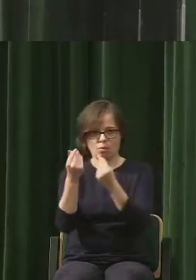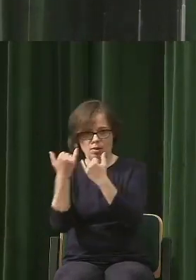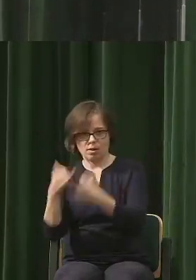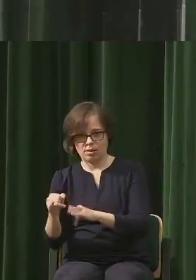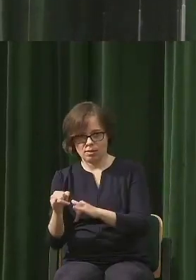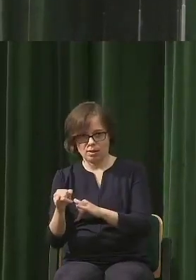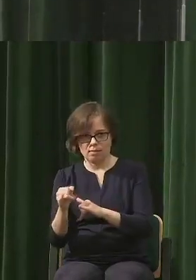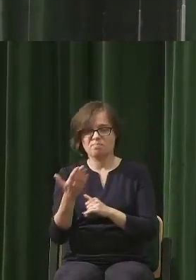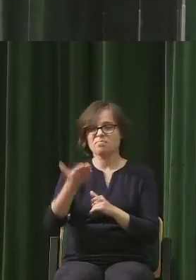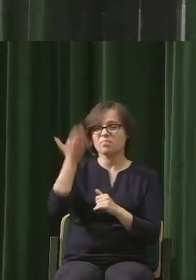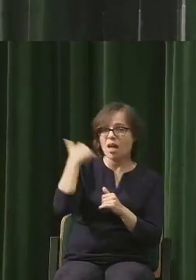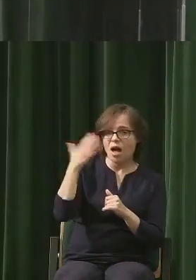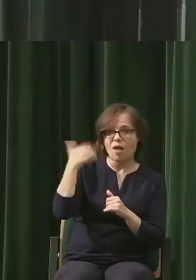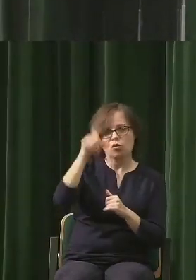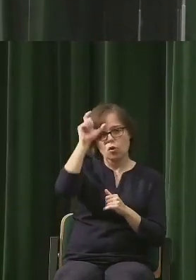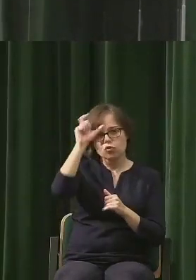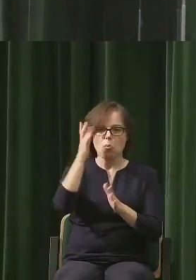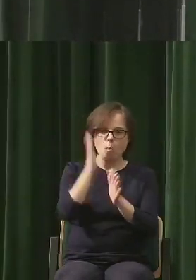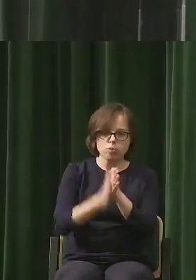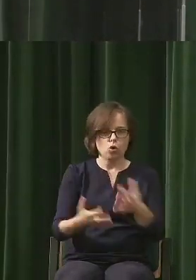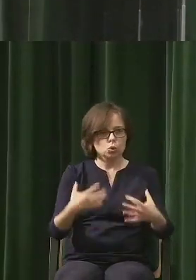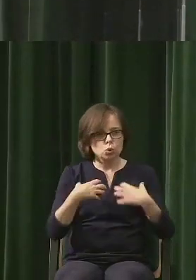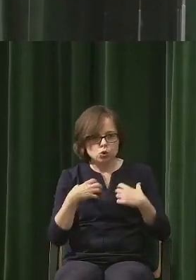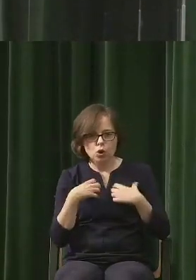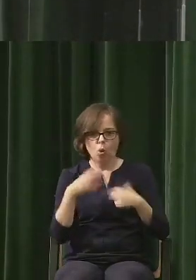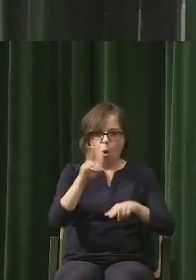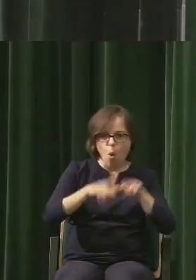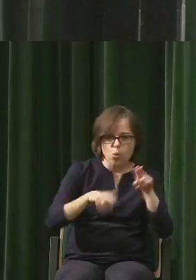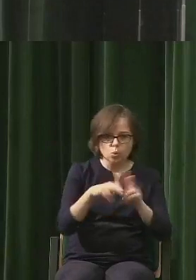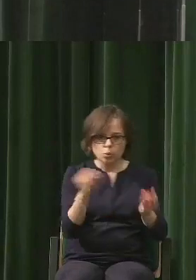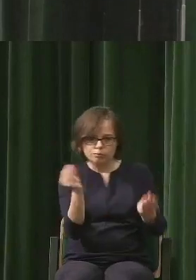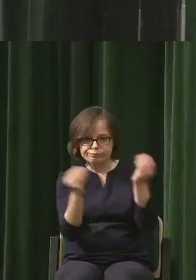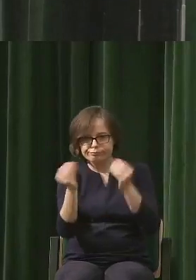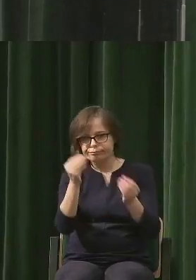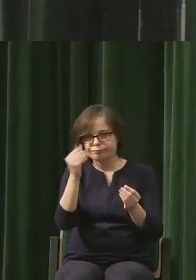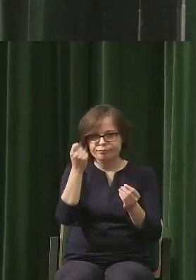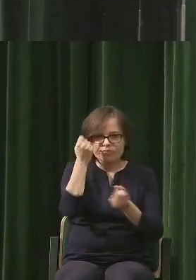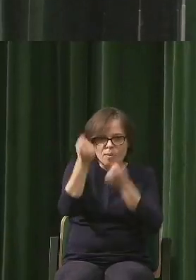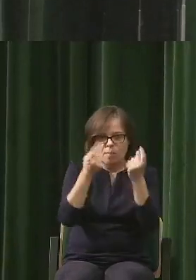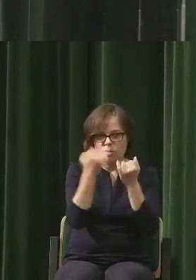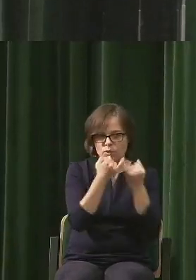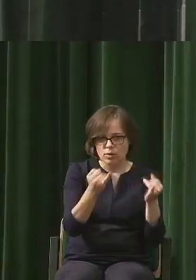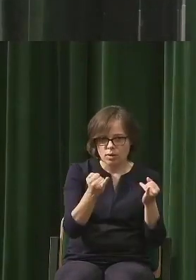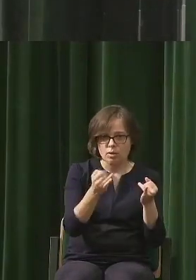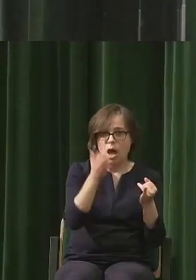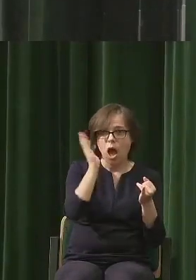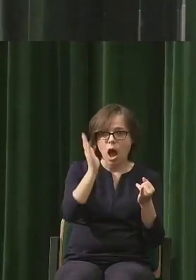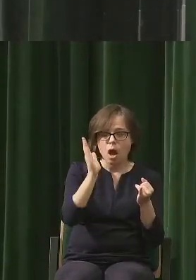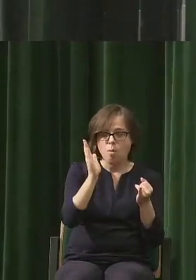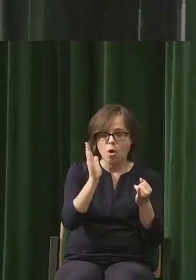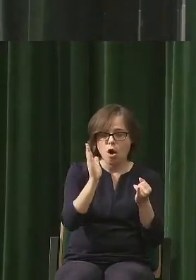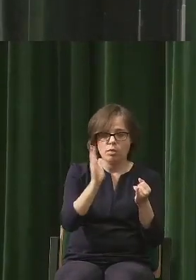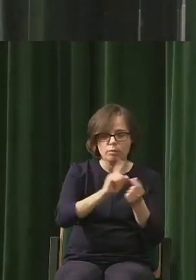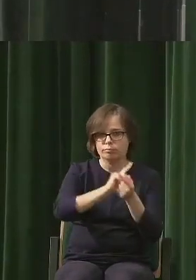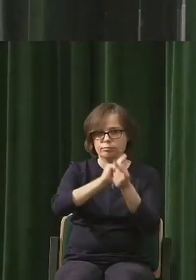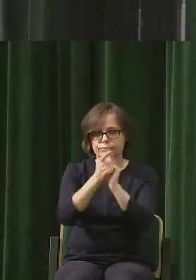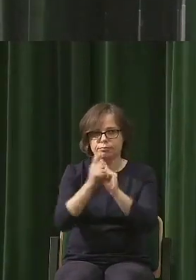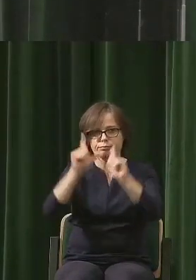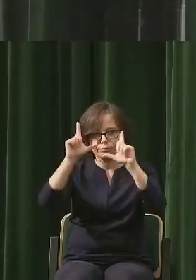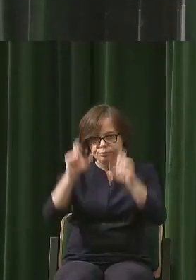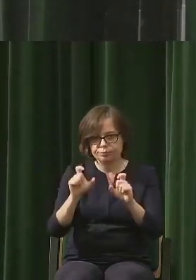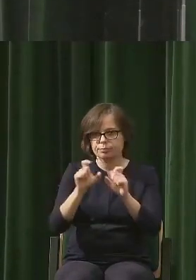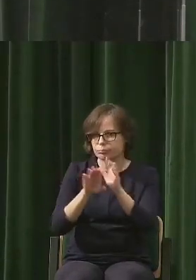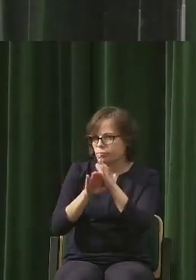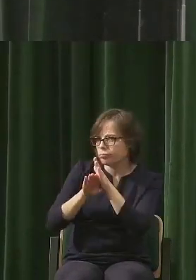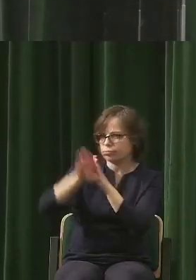konstruował, żył, coraz więcej wytwarzał i tak dalej, do momentu, w którym zaczął się wzrost, tak już naprawdę, ale